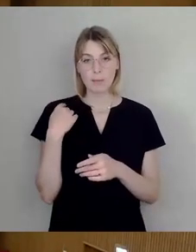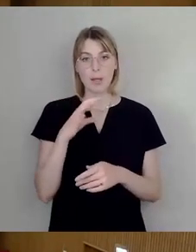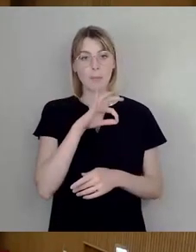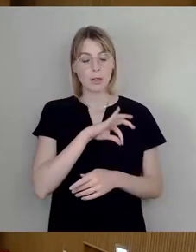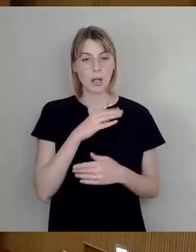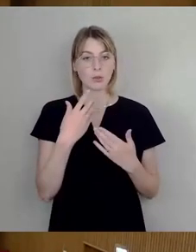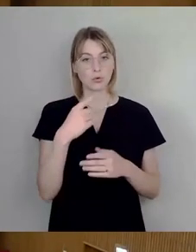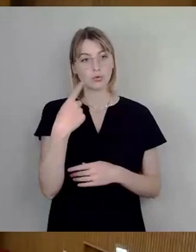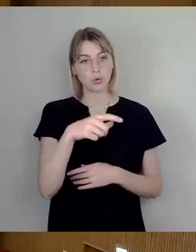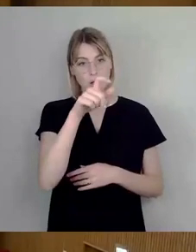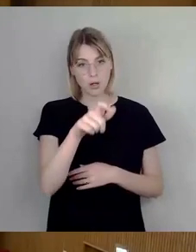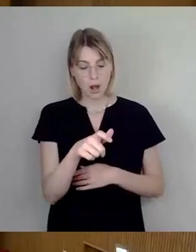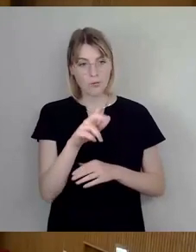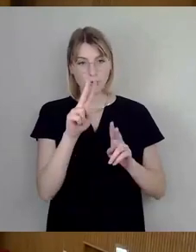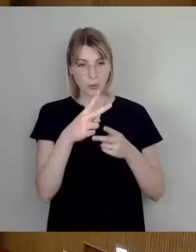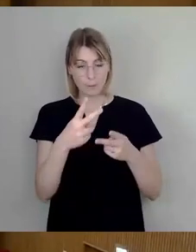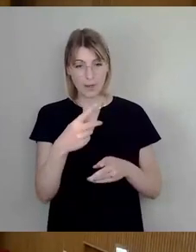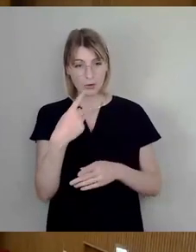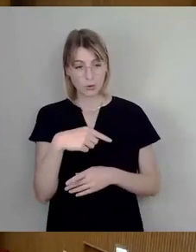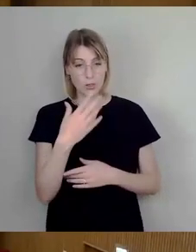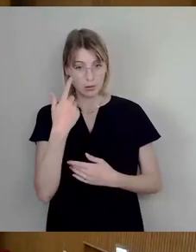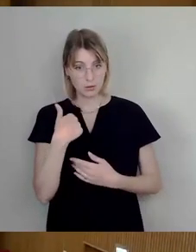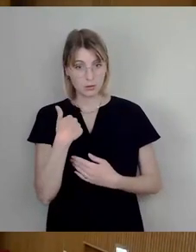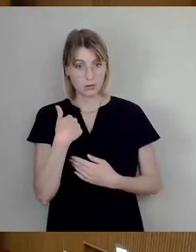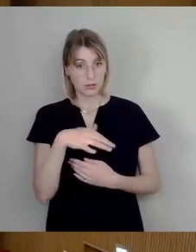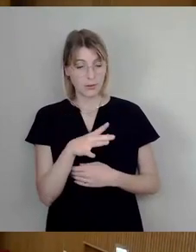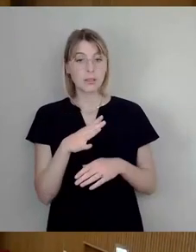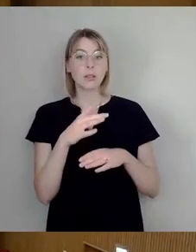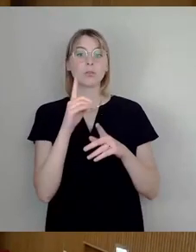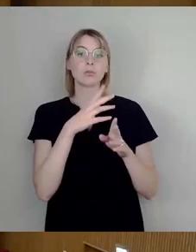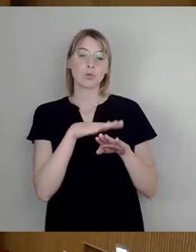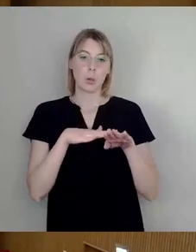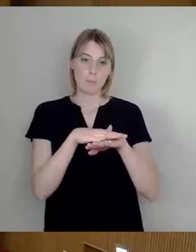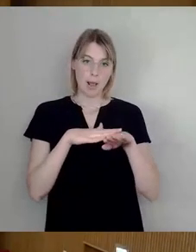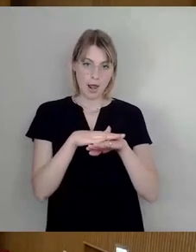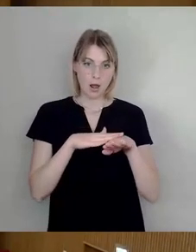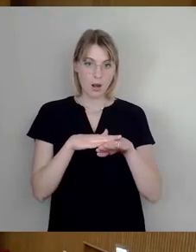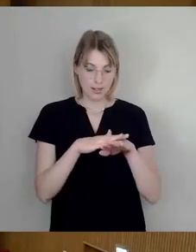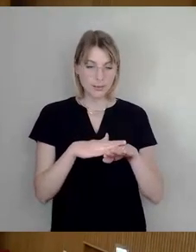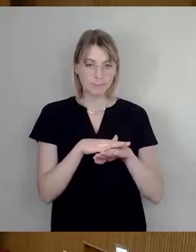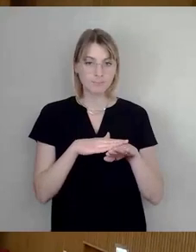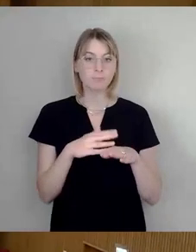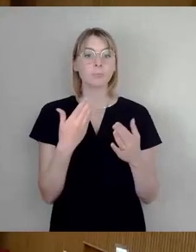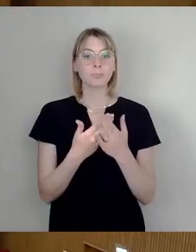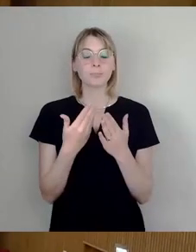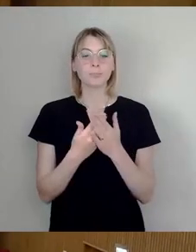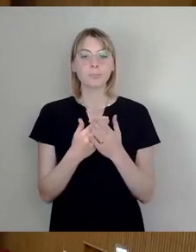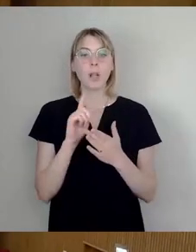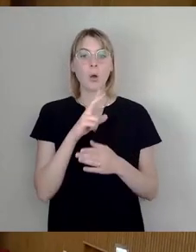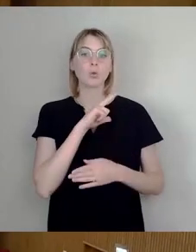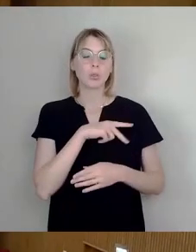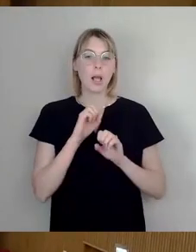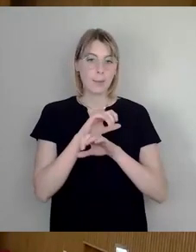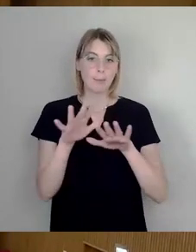fälschlicherweise beschuldigt wurde von mir, dann entschuldige ich mich dafür und werde dies natürlich in Social Media und